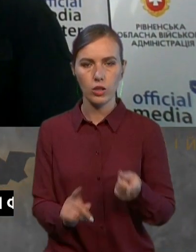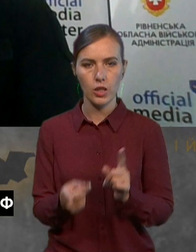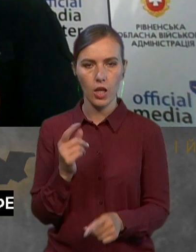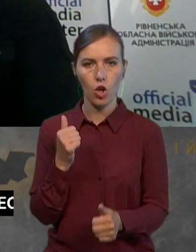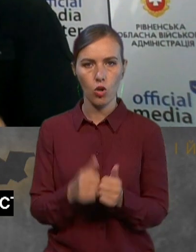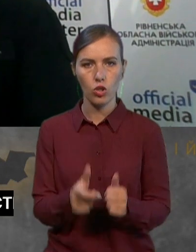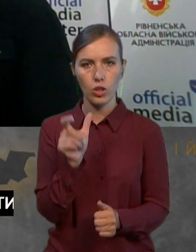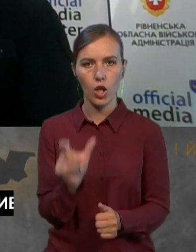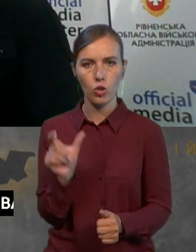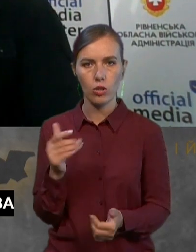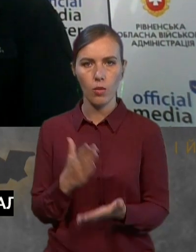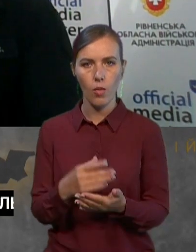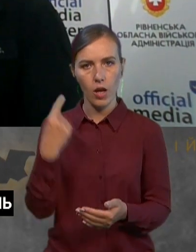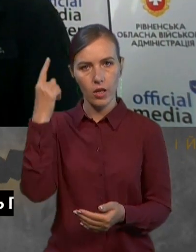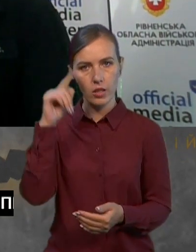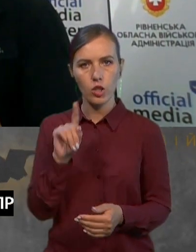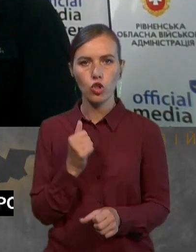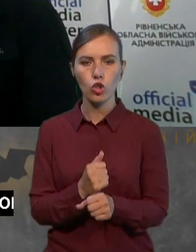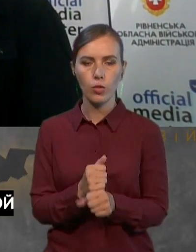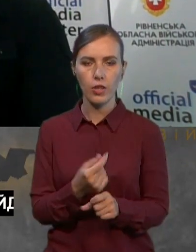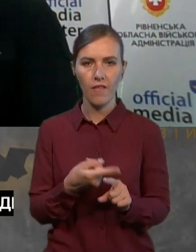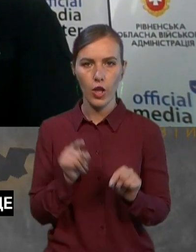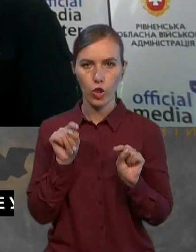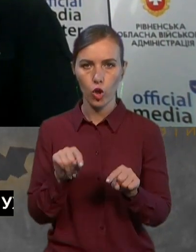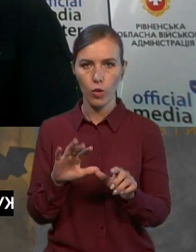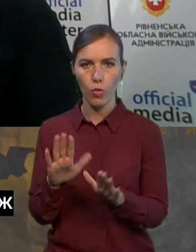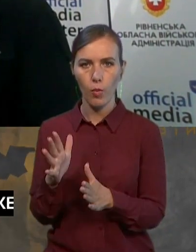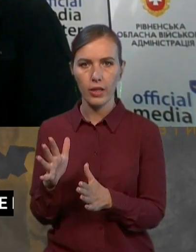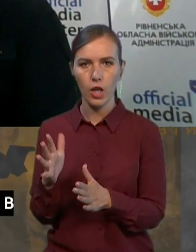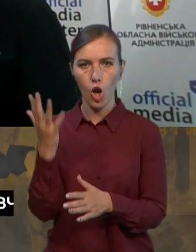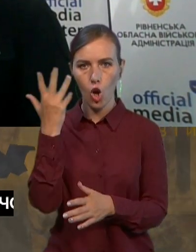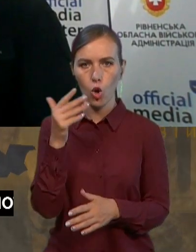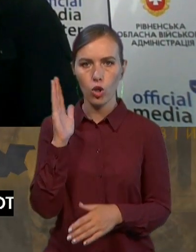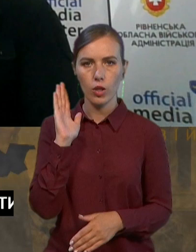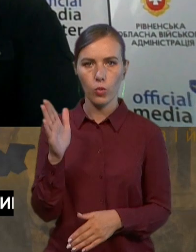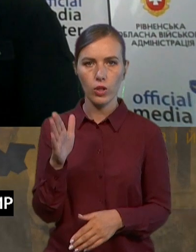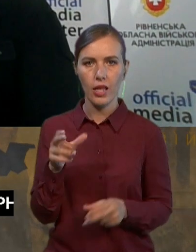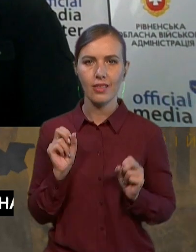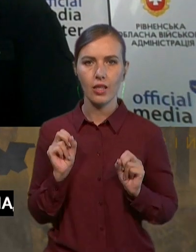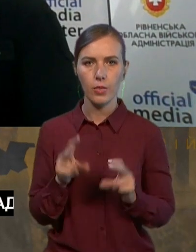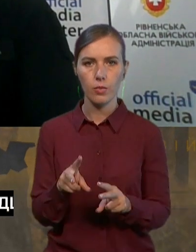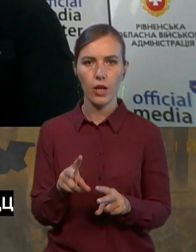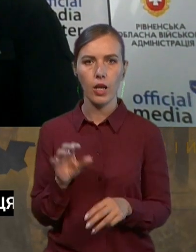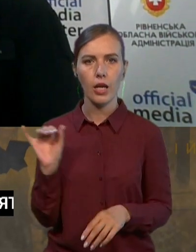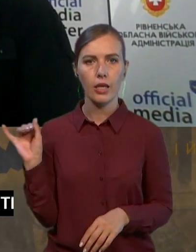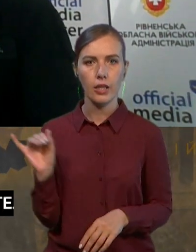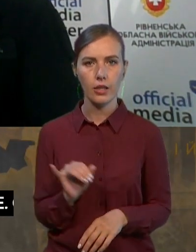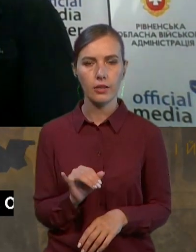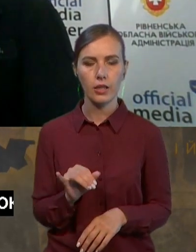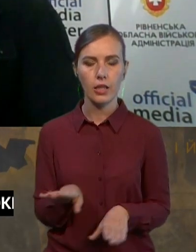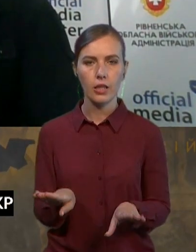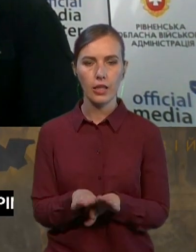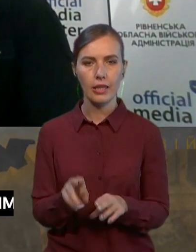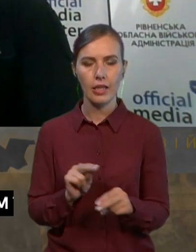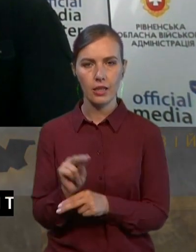знати, що вона зробить в той момент, коли буде небезпека. І такі